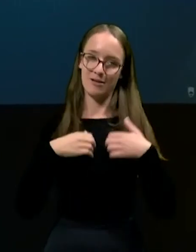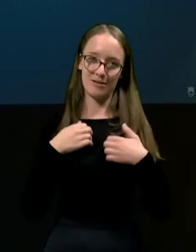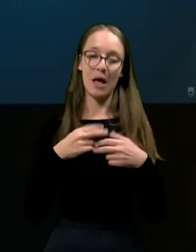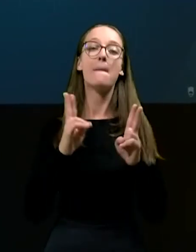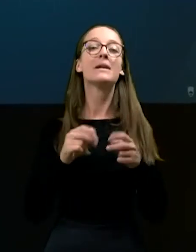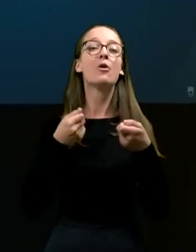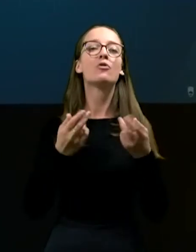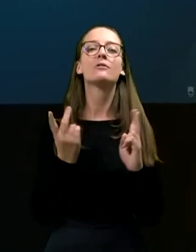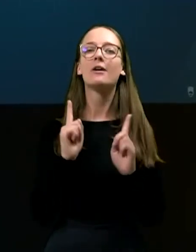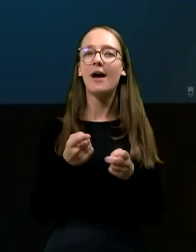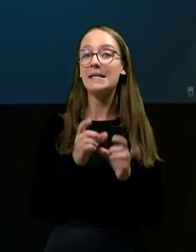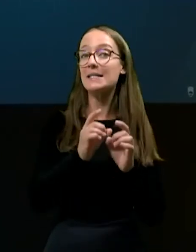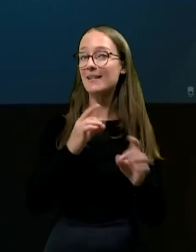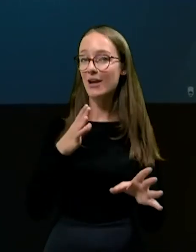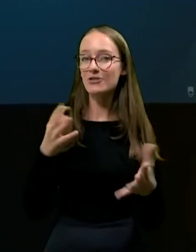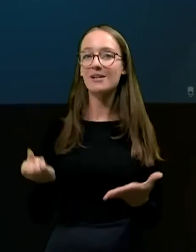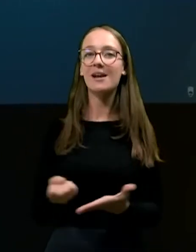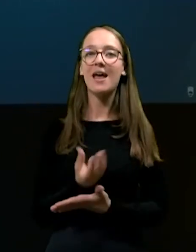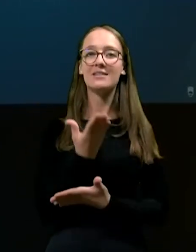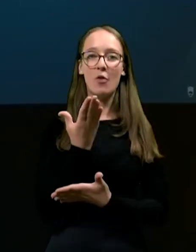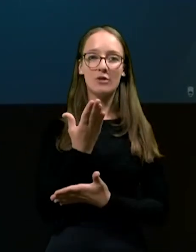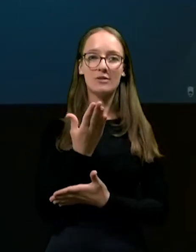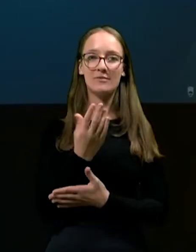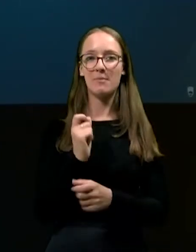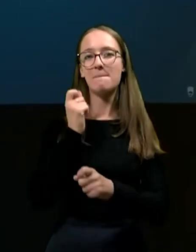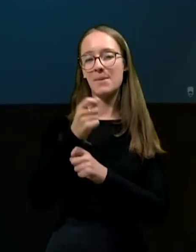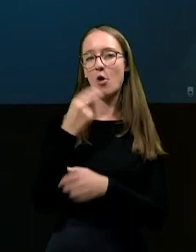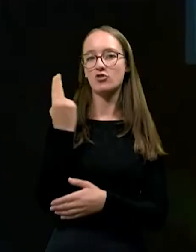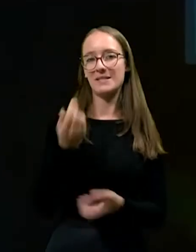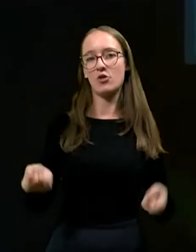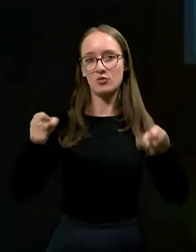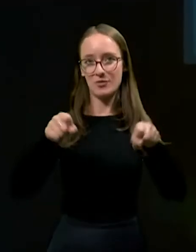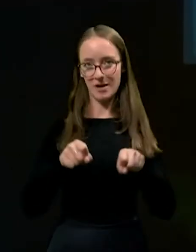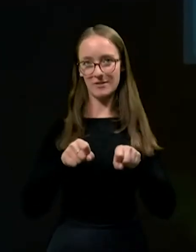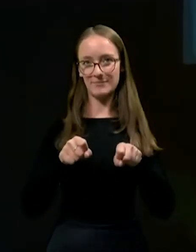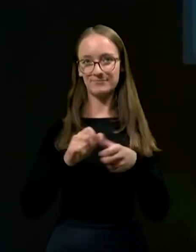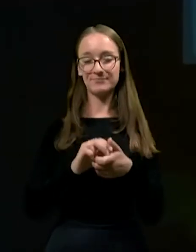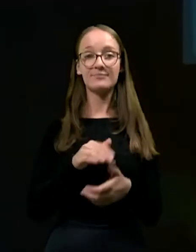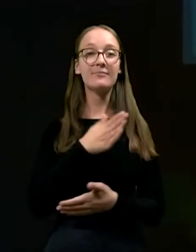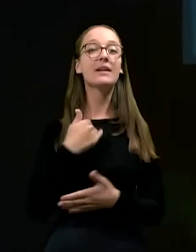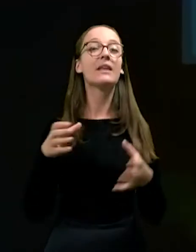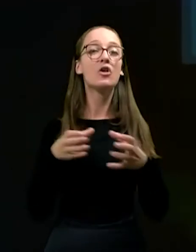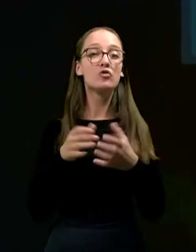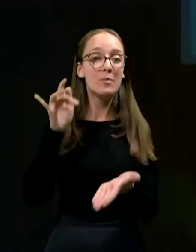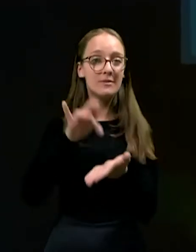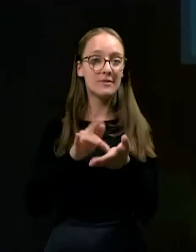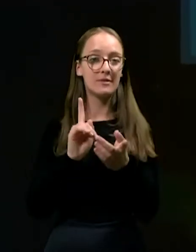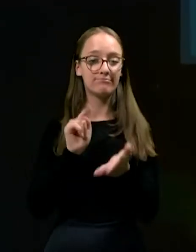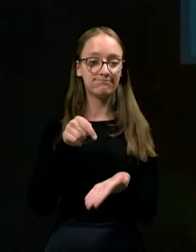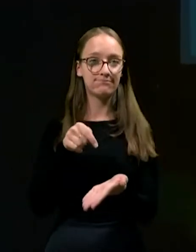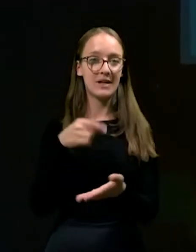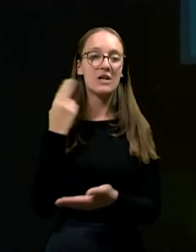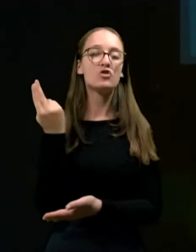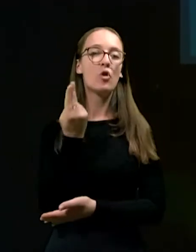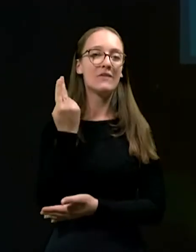priložnost za hitrejši razvojni preboj slovenskega gospodarstva. Naš skupn cilj je, da